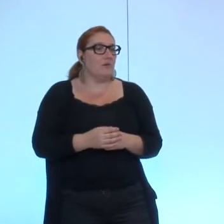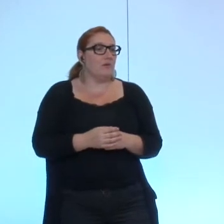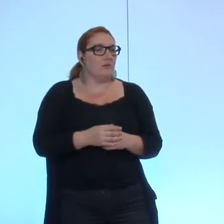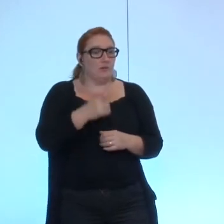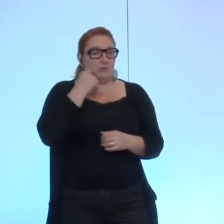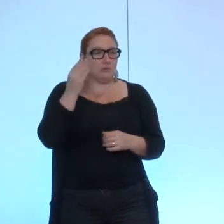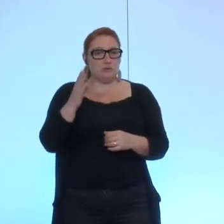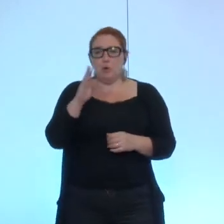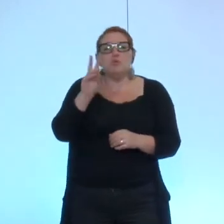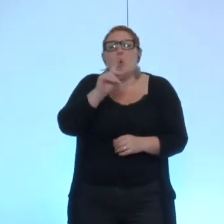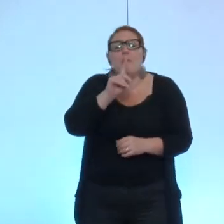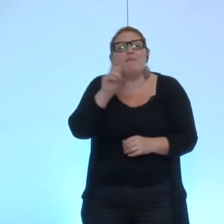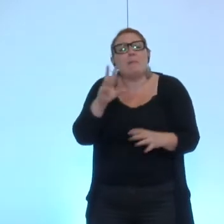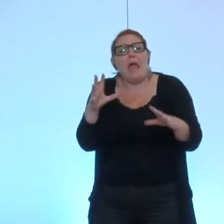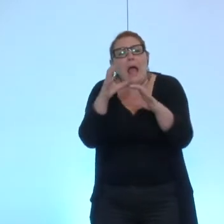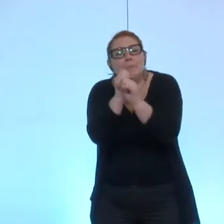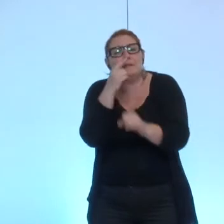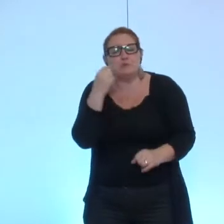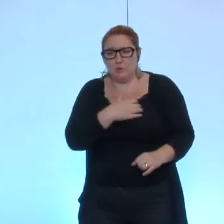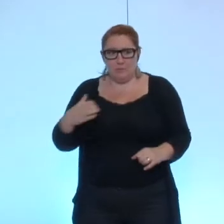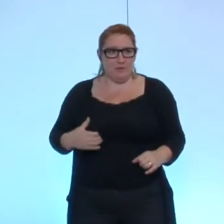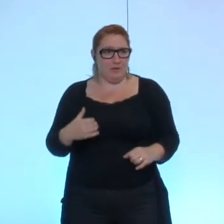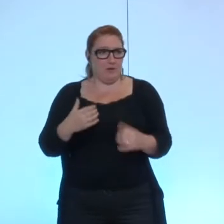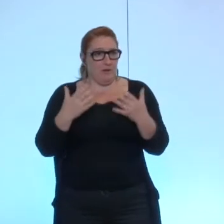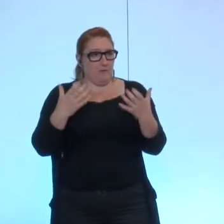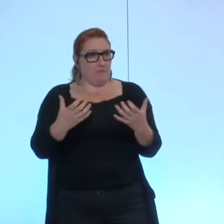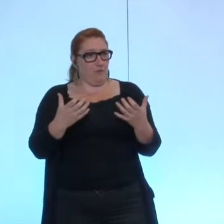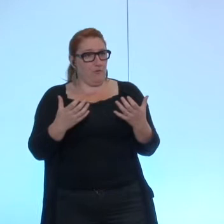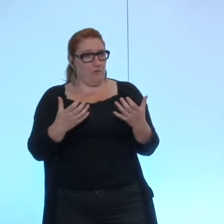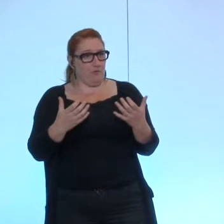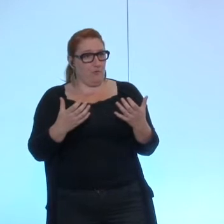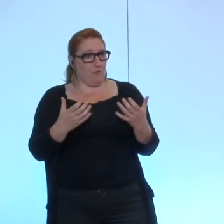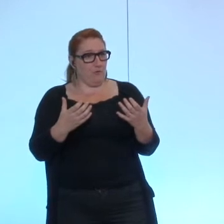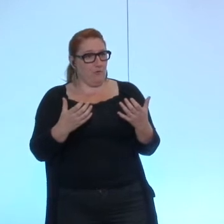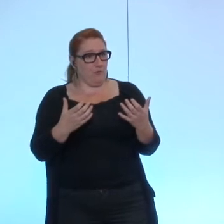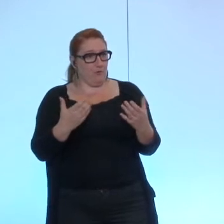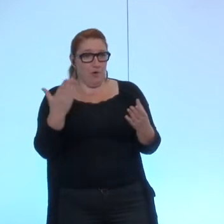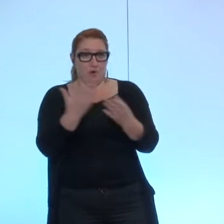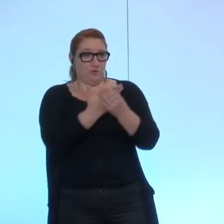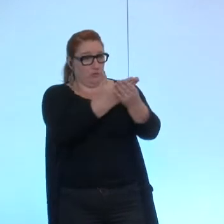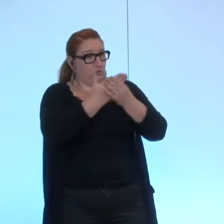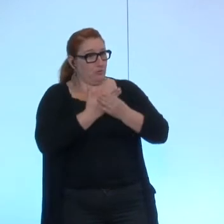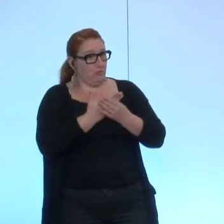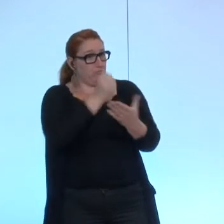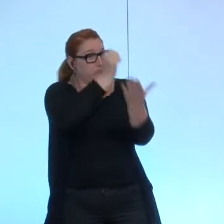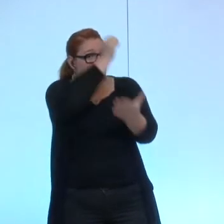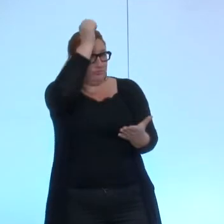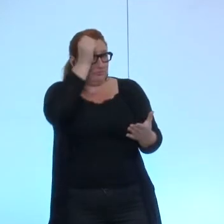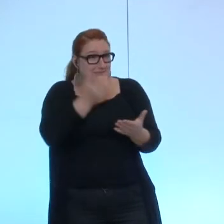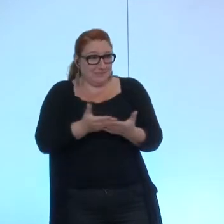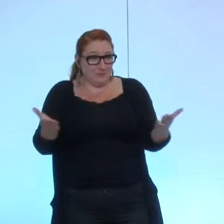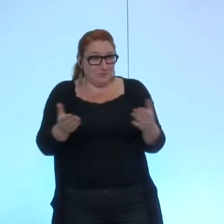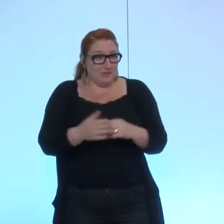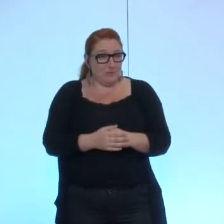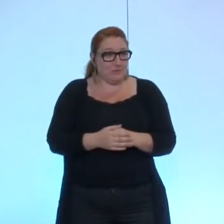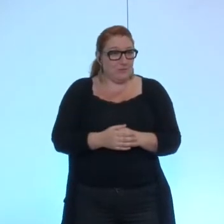monsieur Breuil oui mais très rapidement monsieur le maire il s'agit de donner acte que vous avez bien communiqué les documents donc on vous donne acte c'est tout simple c'est une